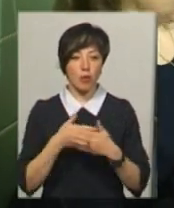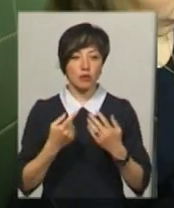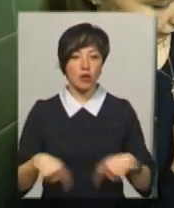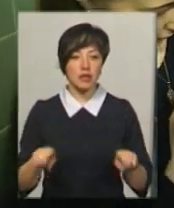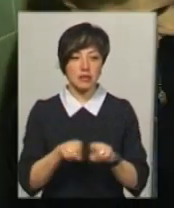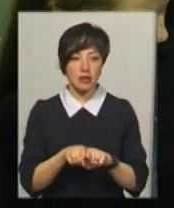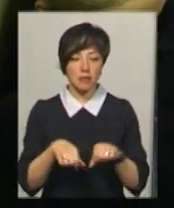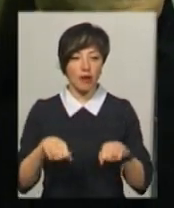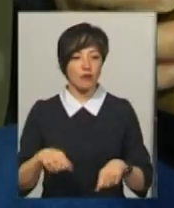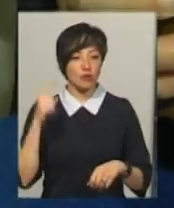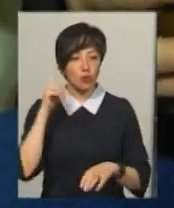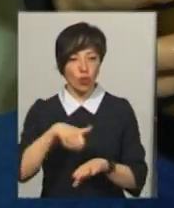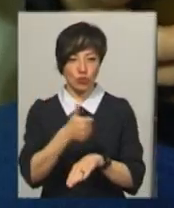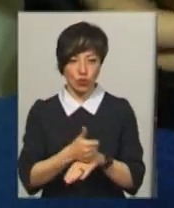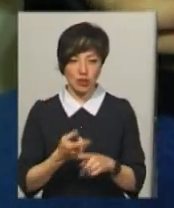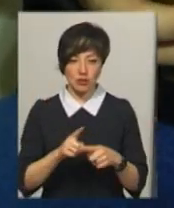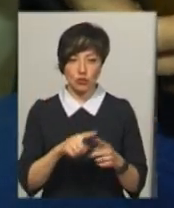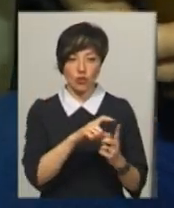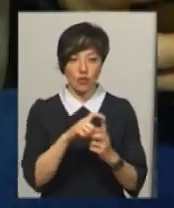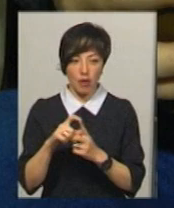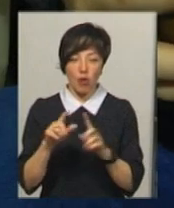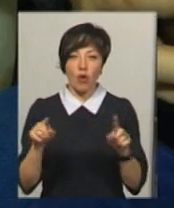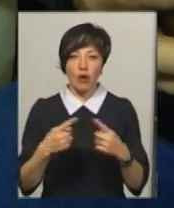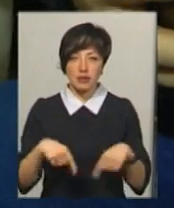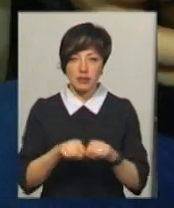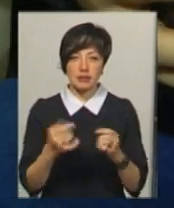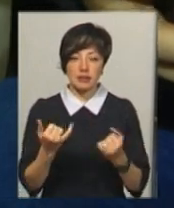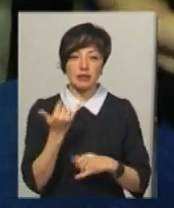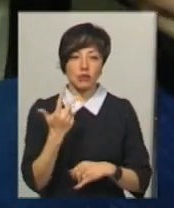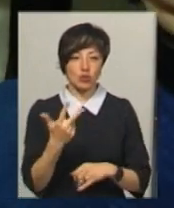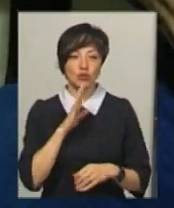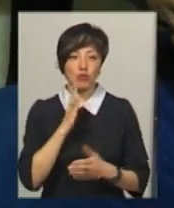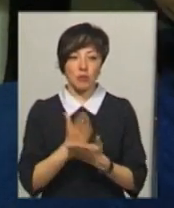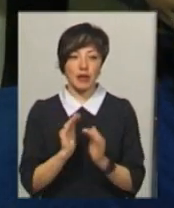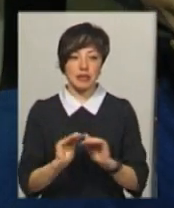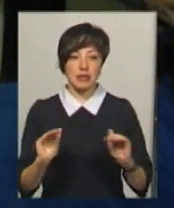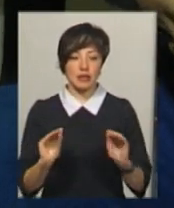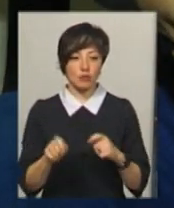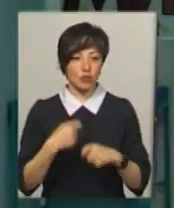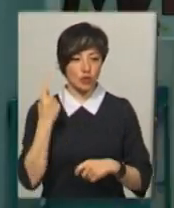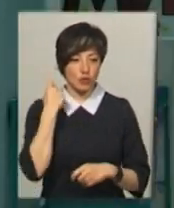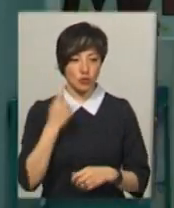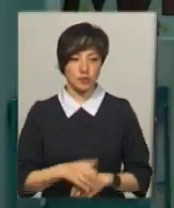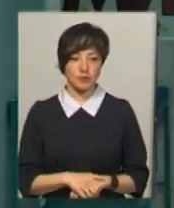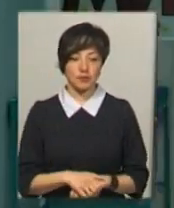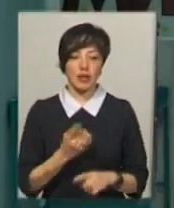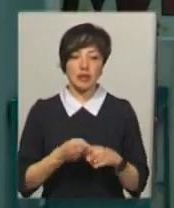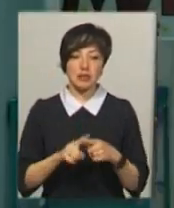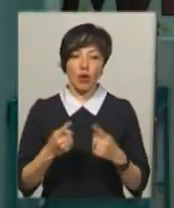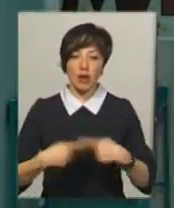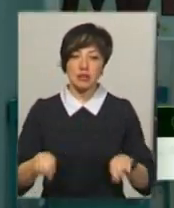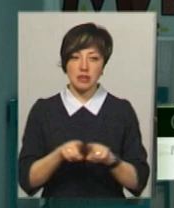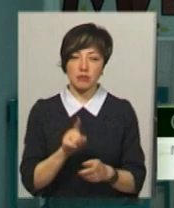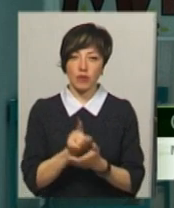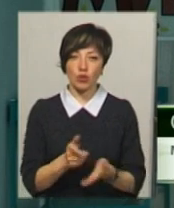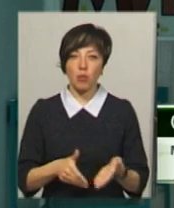організацію «Право чути» та очолила її. За її словами, в організації зараз троє жінок, які мають дітей із вадами слуху. Ця організація покликана